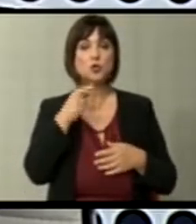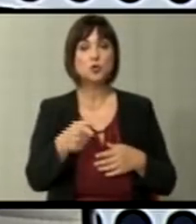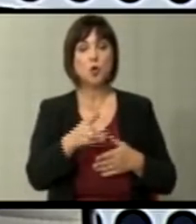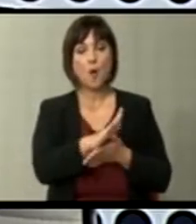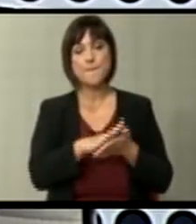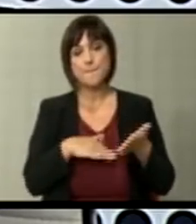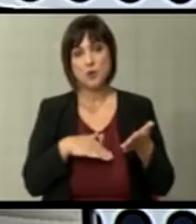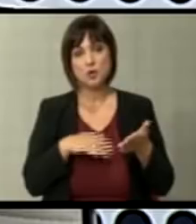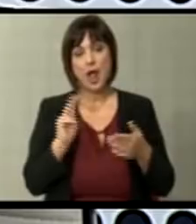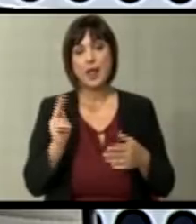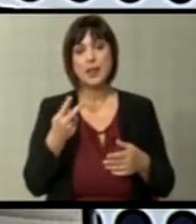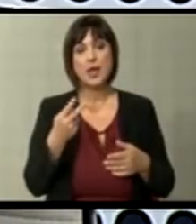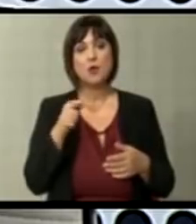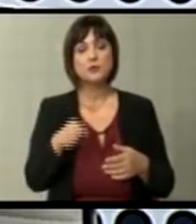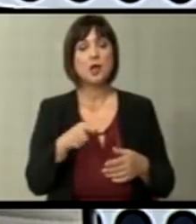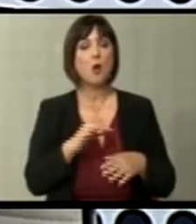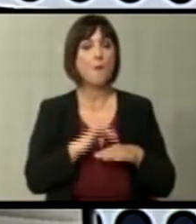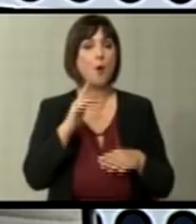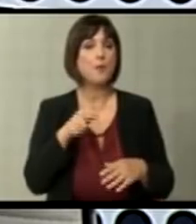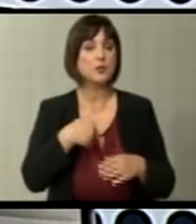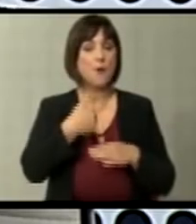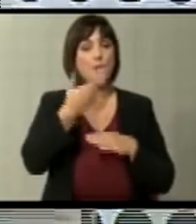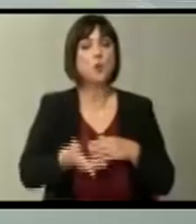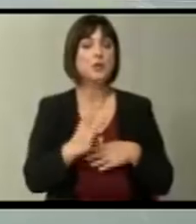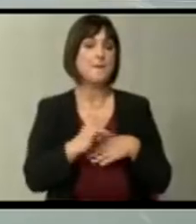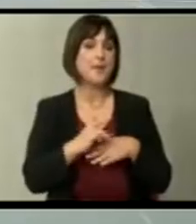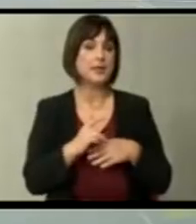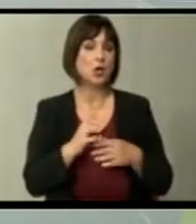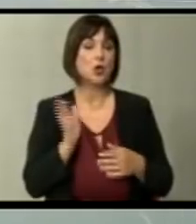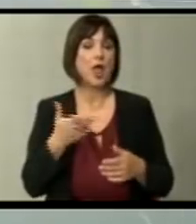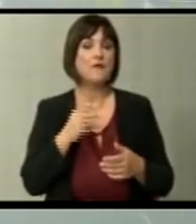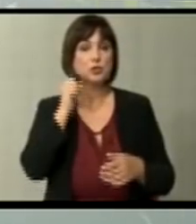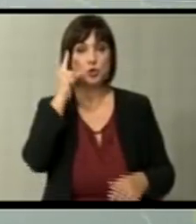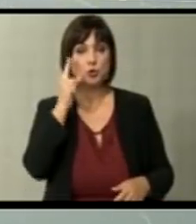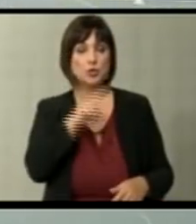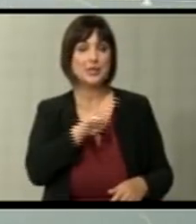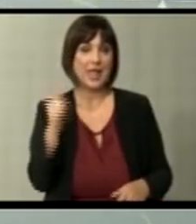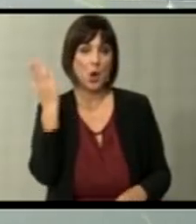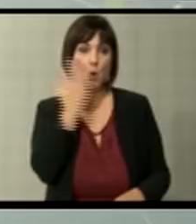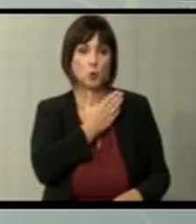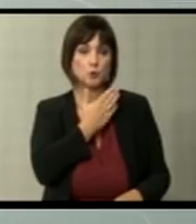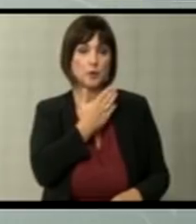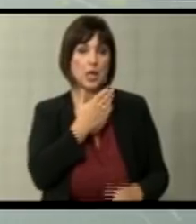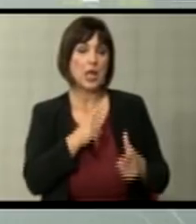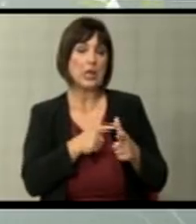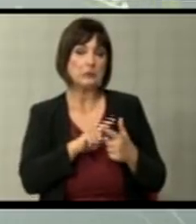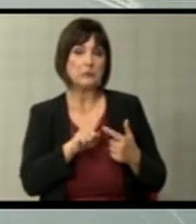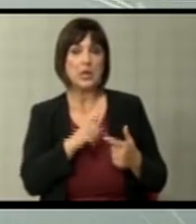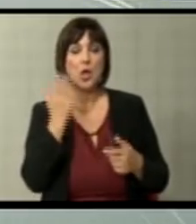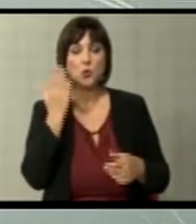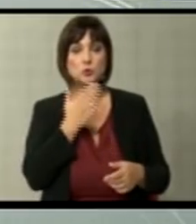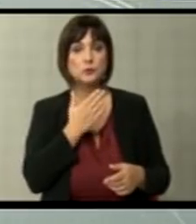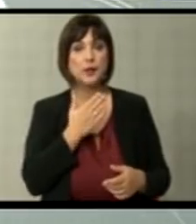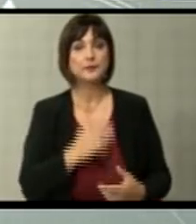наќна Клековски како момент после петок, доколку ЕВС случај еден неуспех или релативен неуспех,